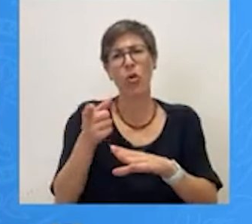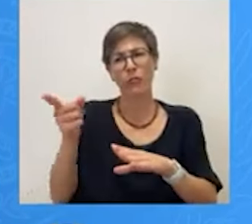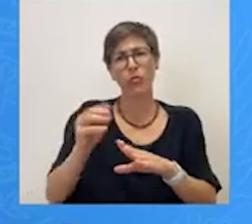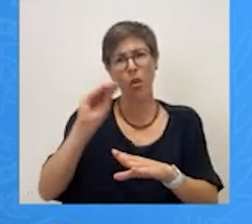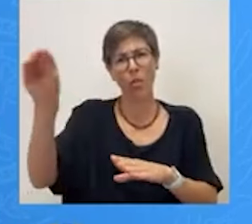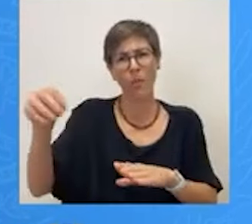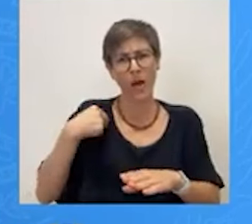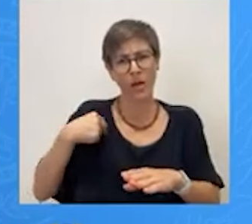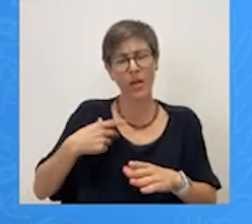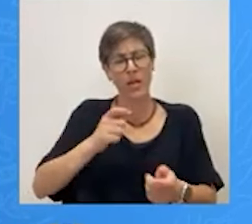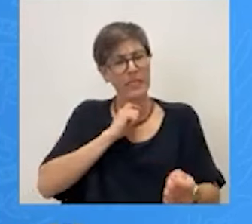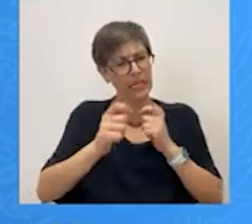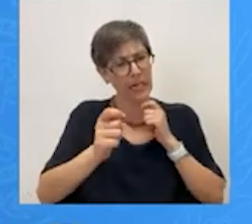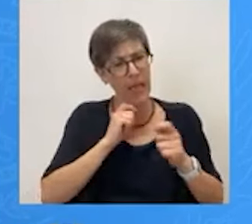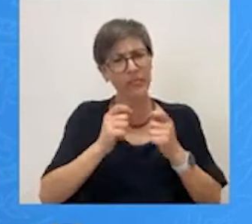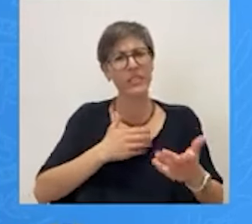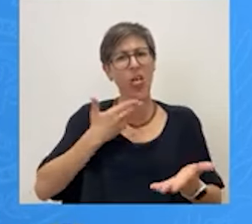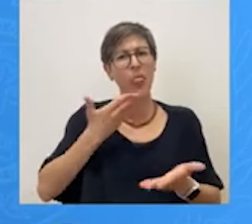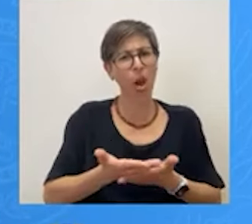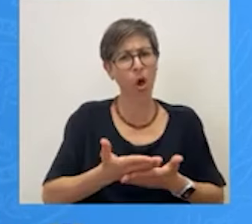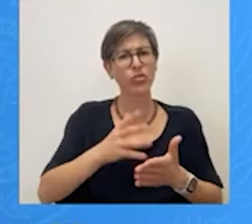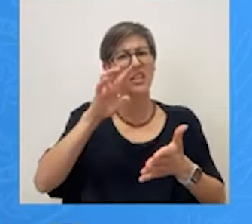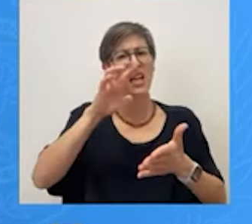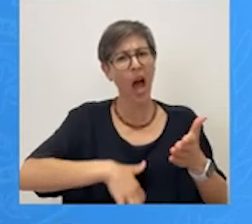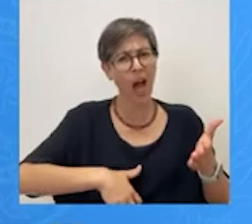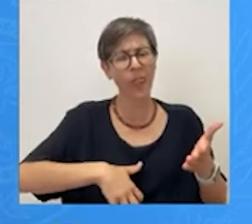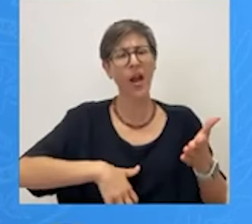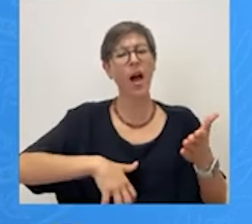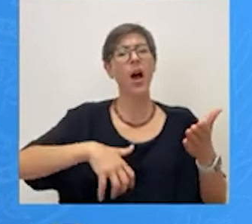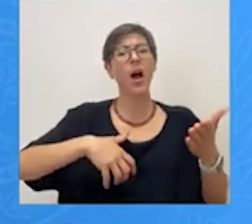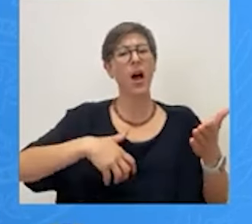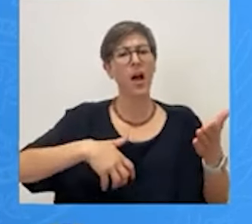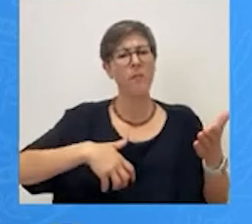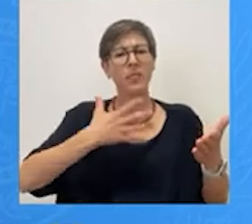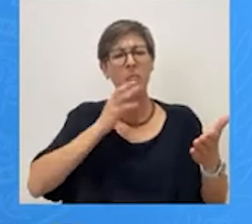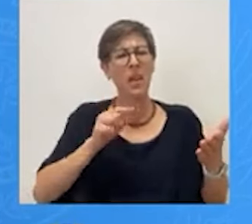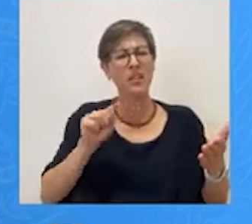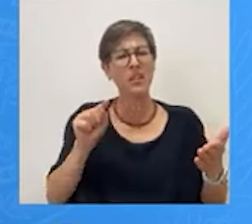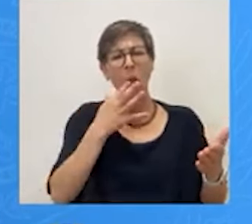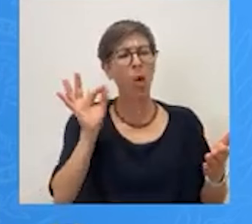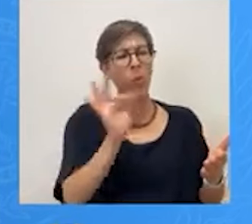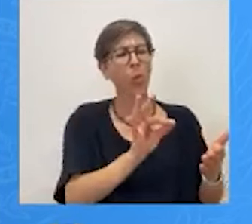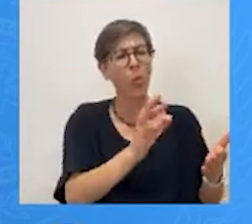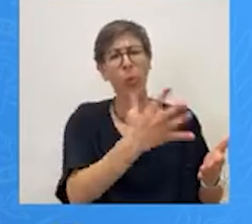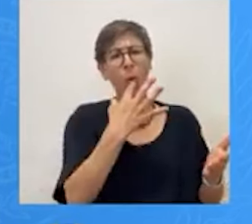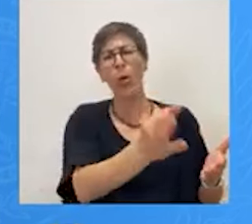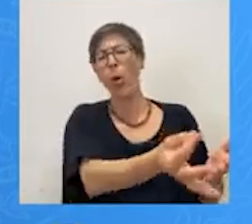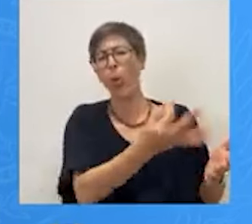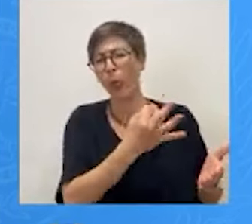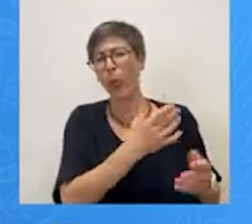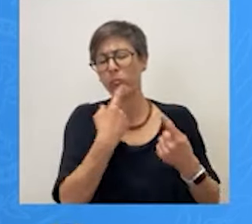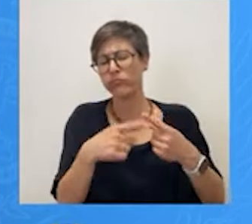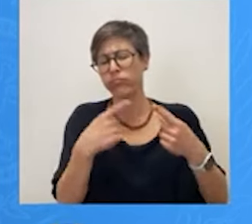συνετεύξεις, δηλώσεις, άρθρα, να ανταλλάσσονται μαχαιρώματα, τέτοια και άλλα. Έχω εδώ